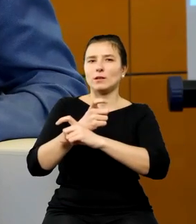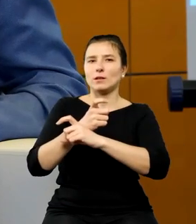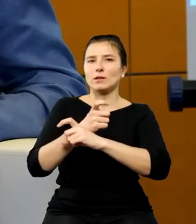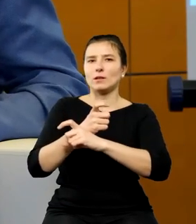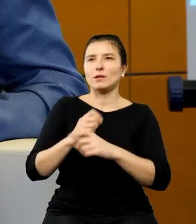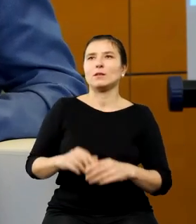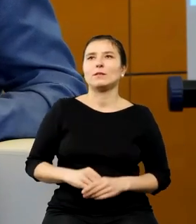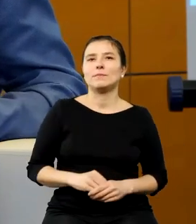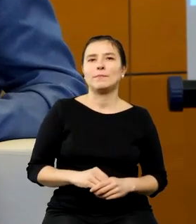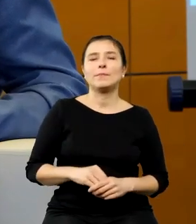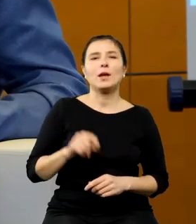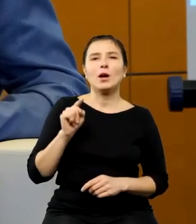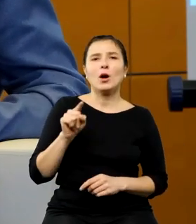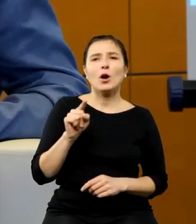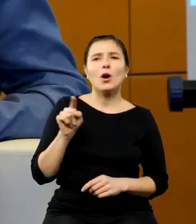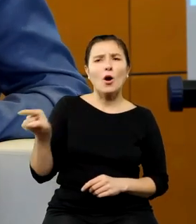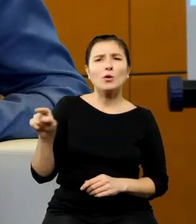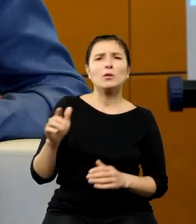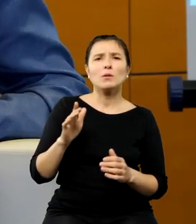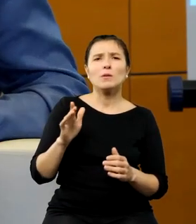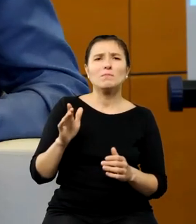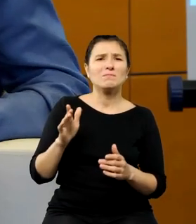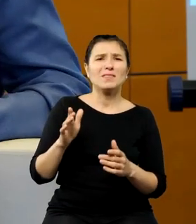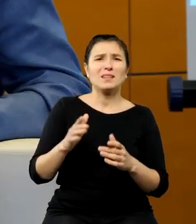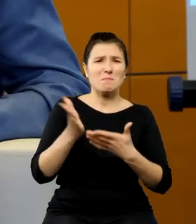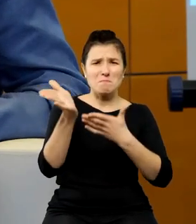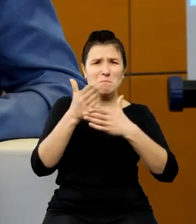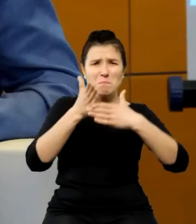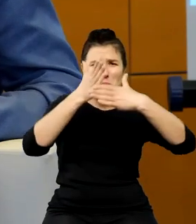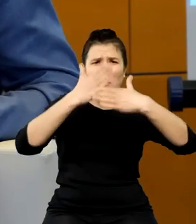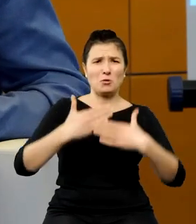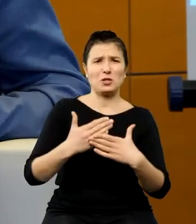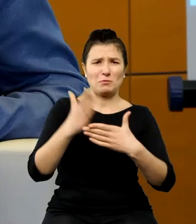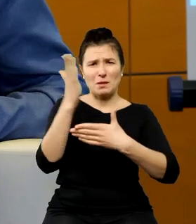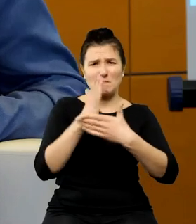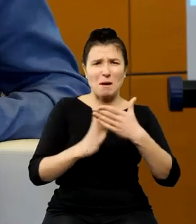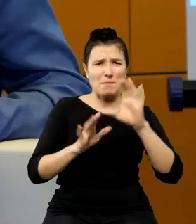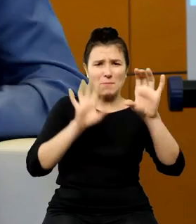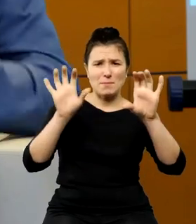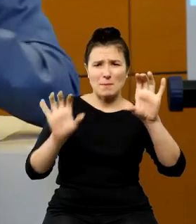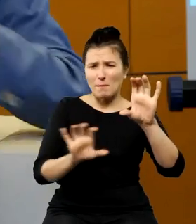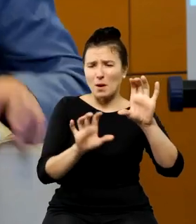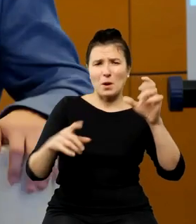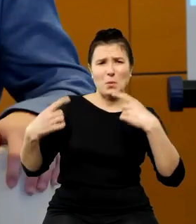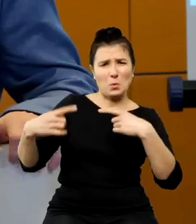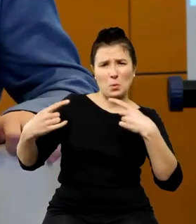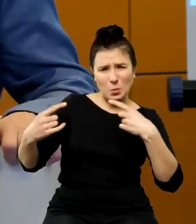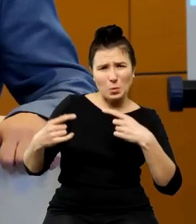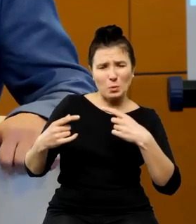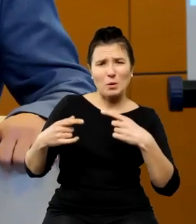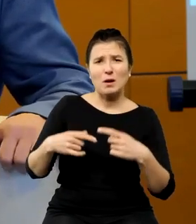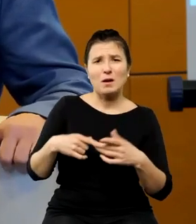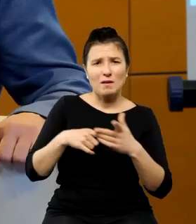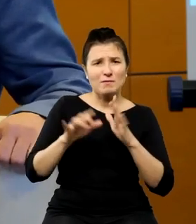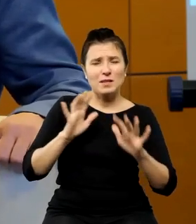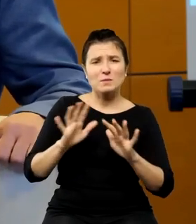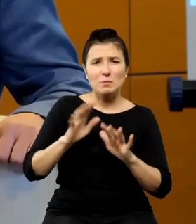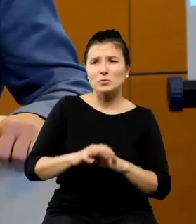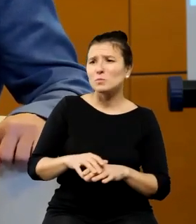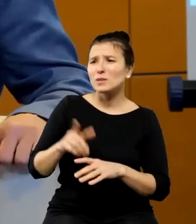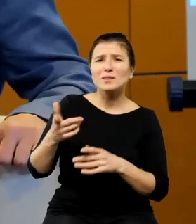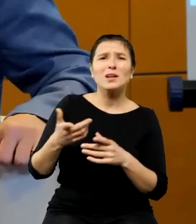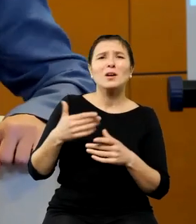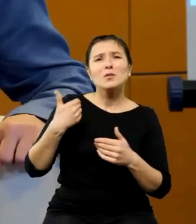on po prostu w czasach Kopernika nie istniał te tożsamości były znacznie bardziej złożone i nawet kwestia języków